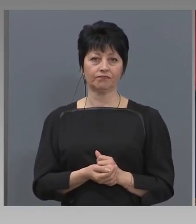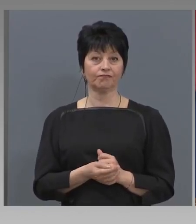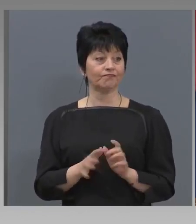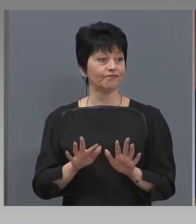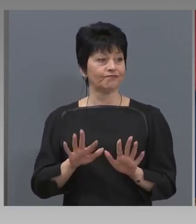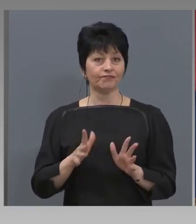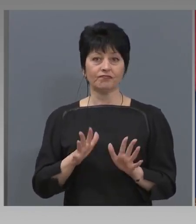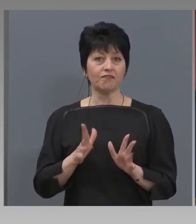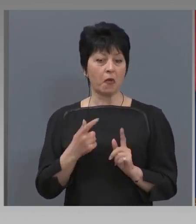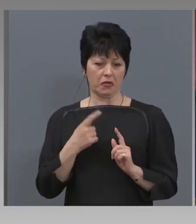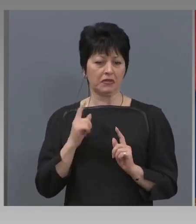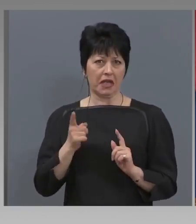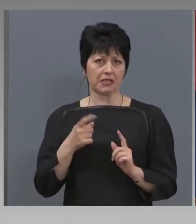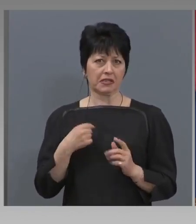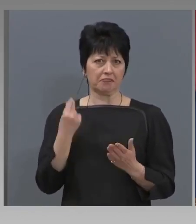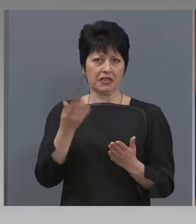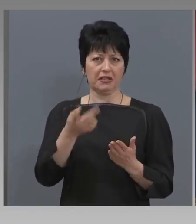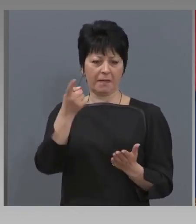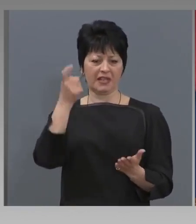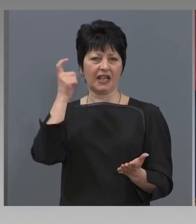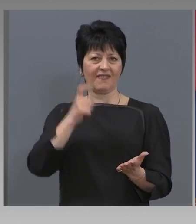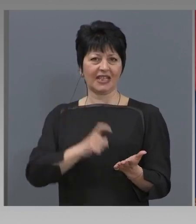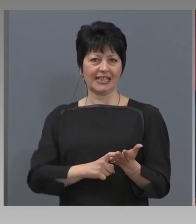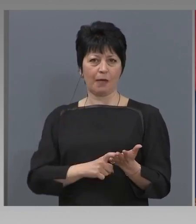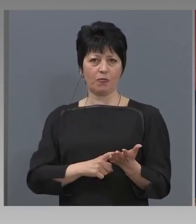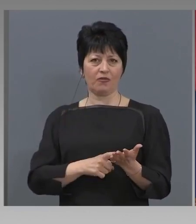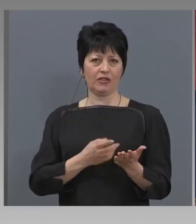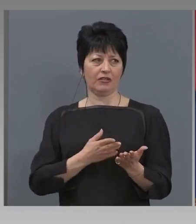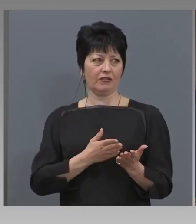Мога и аз да издам такава заповед, чрез Анани.